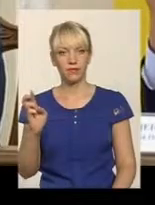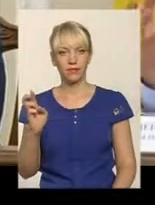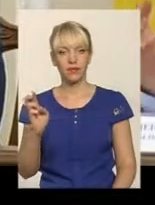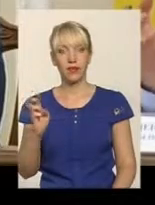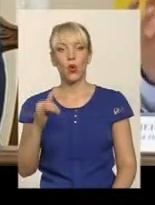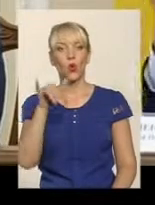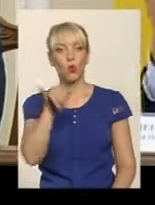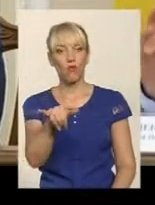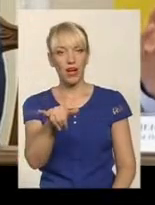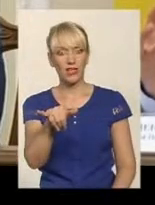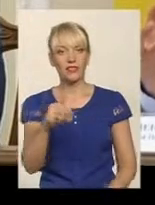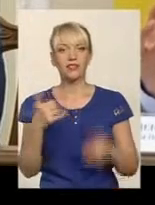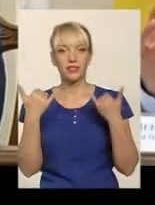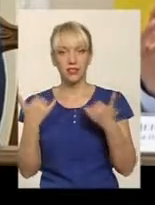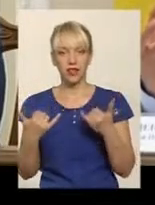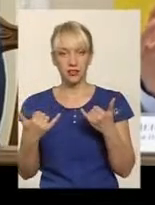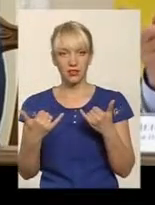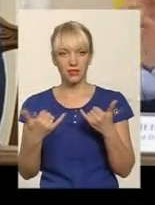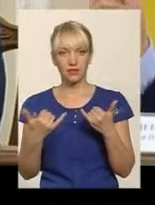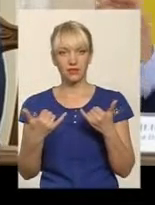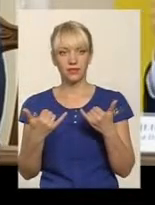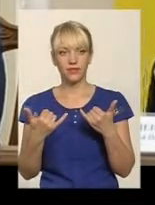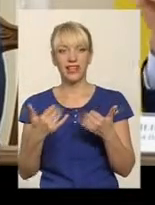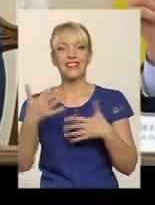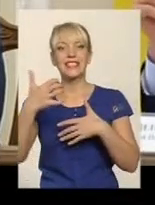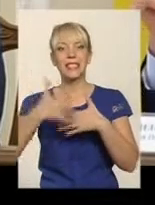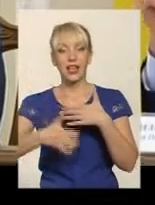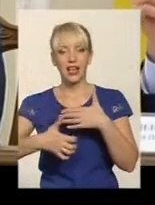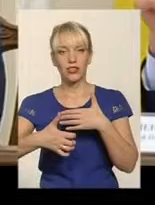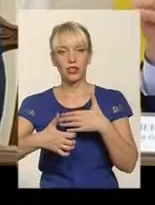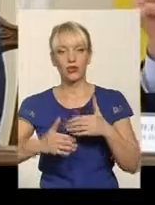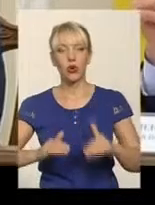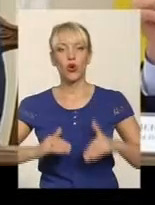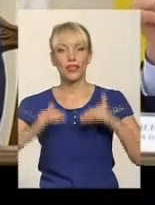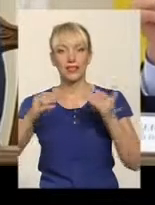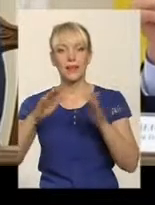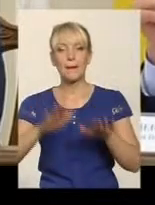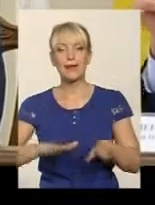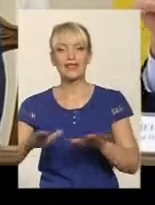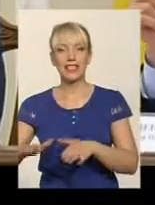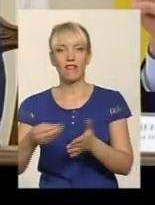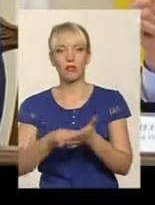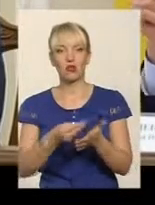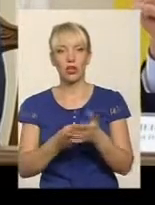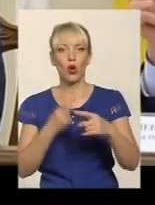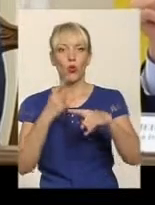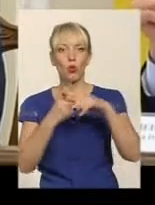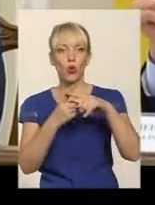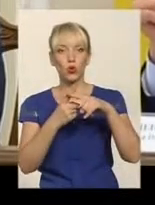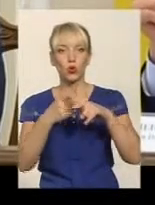У вас зараз в середньому ріст місцевих бюджетів плюс